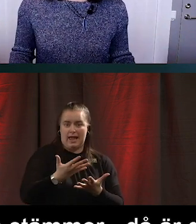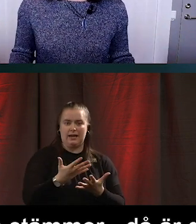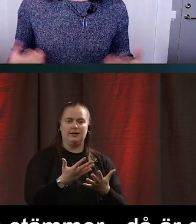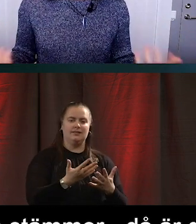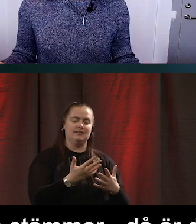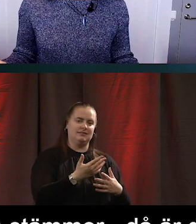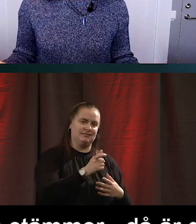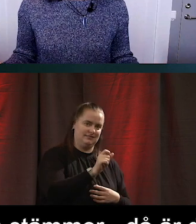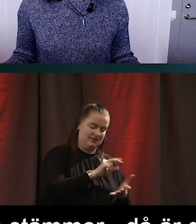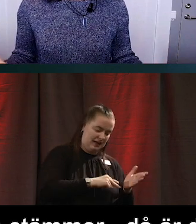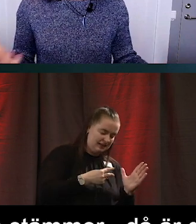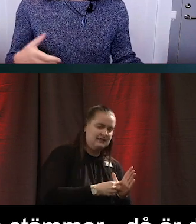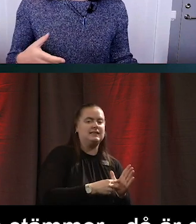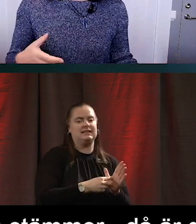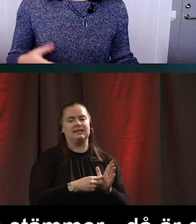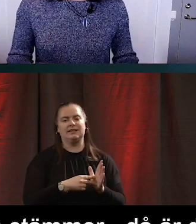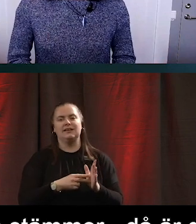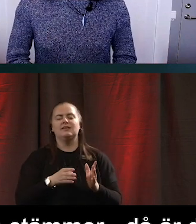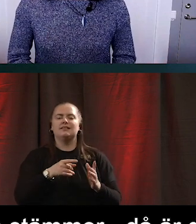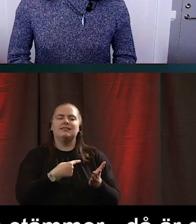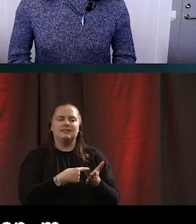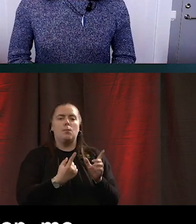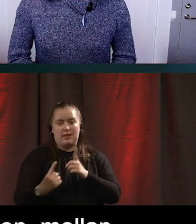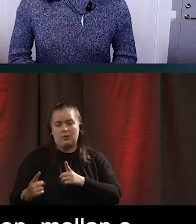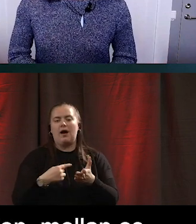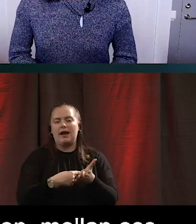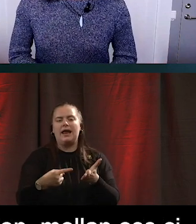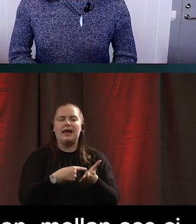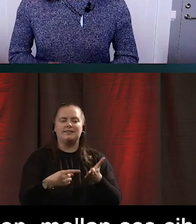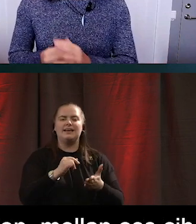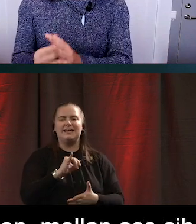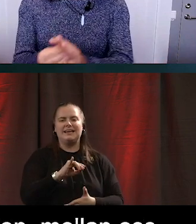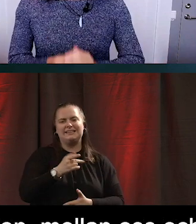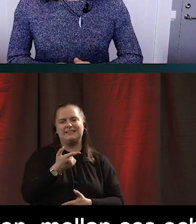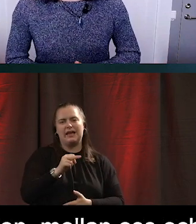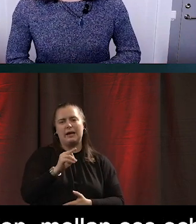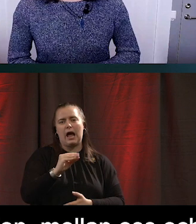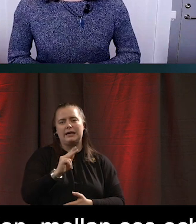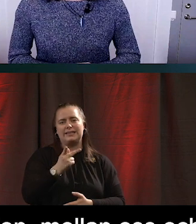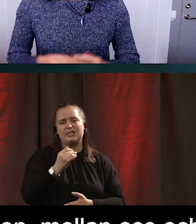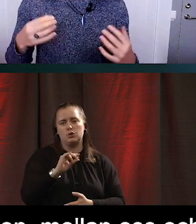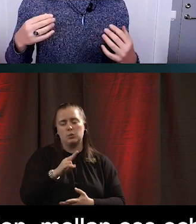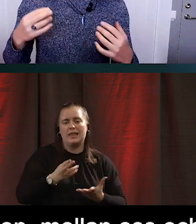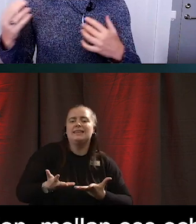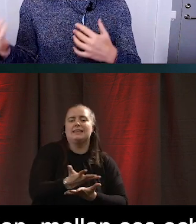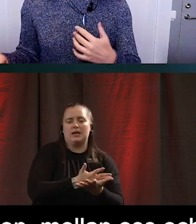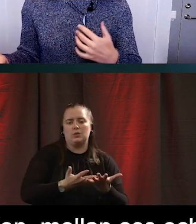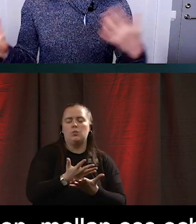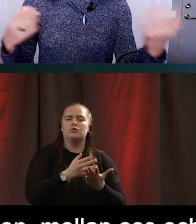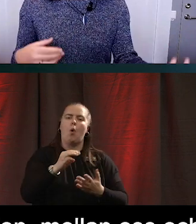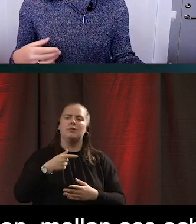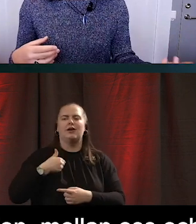ord som vissa är jättebekanta med och andra inte. Men om jag i resten av presentationen säger till exempel